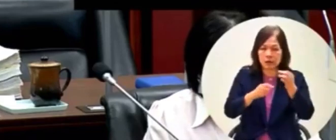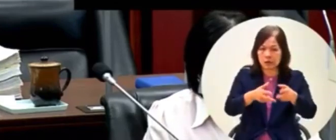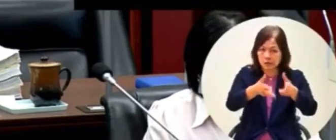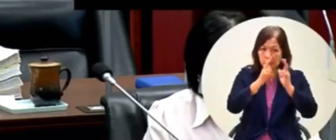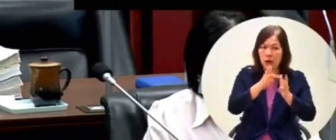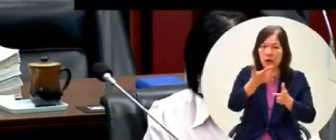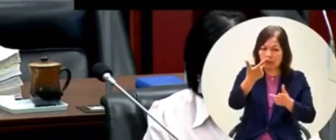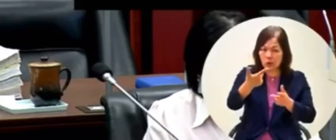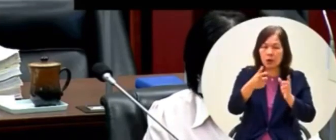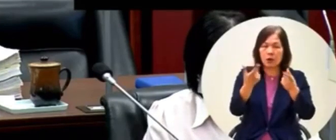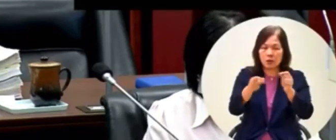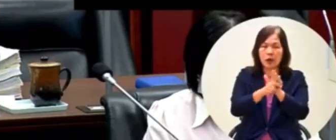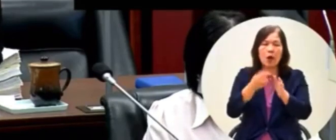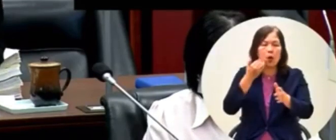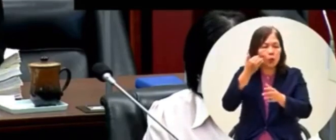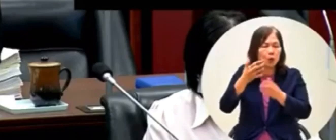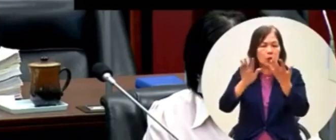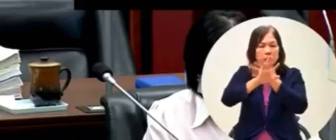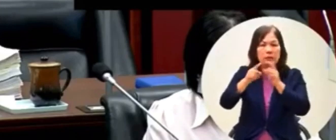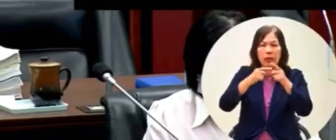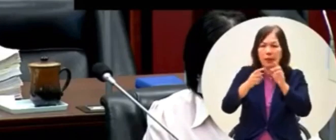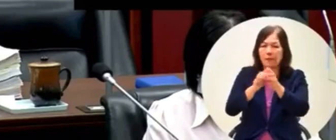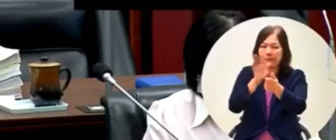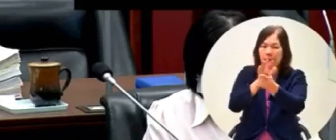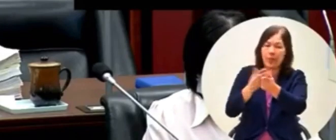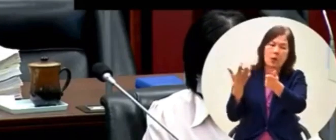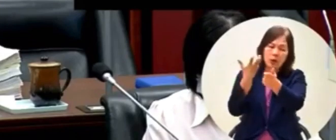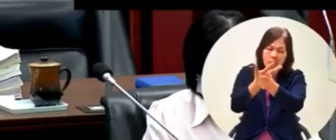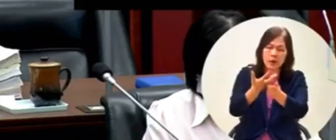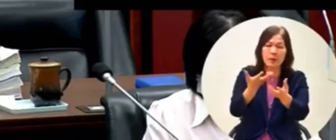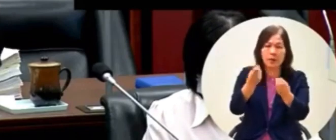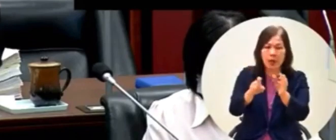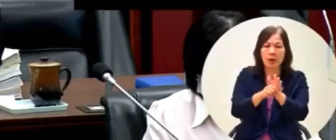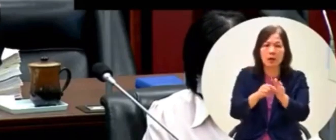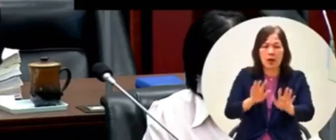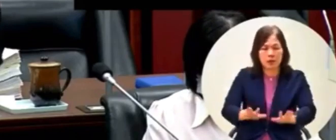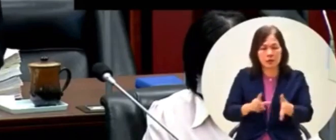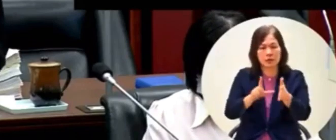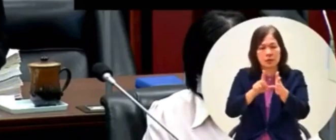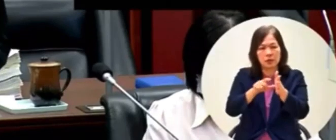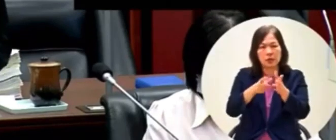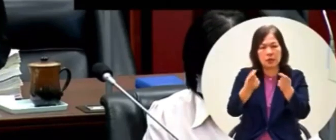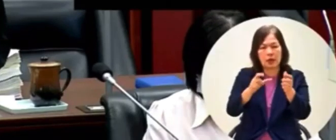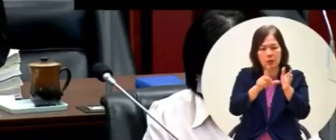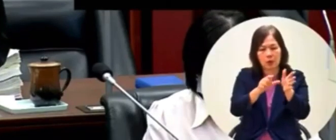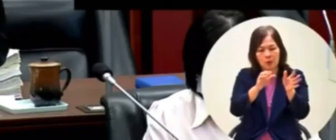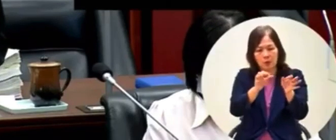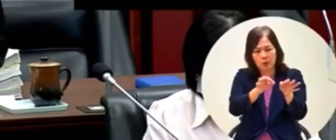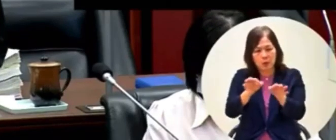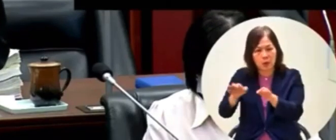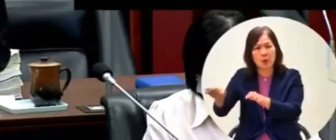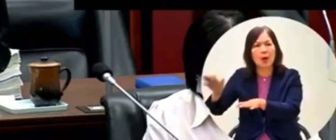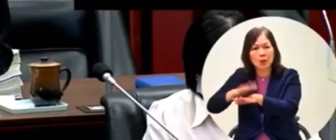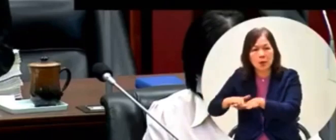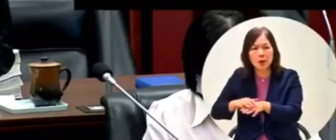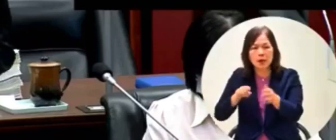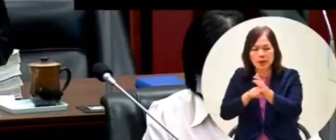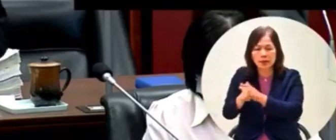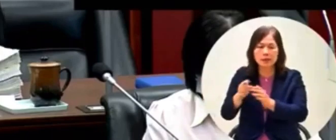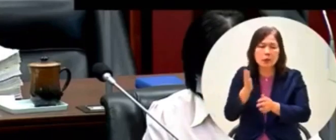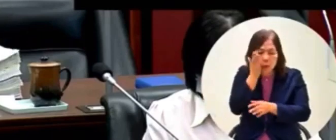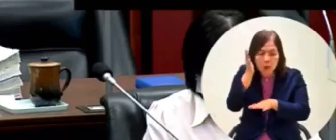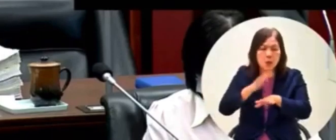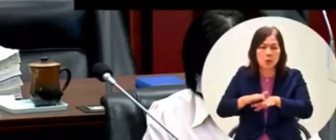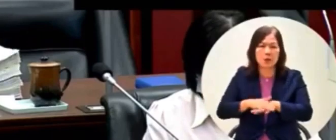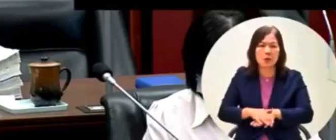沒有先幫你發包設計完你就是慢慢的等慢慢的拖拖得緊還沒有通車李四川副市長上禮拜